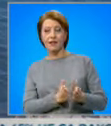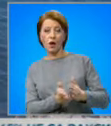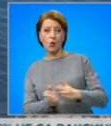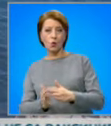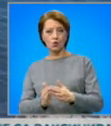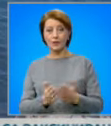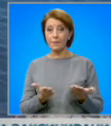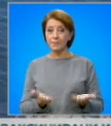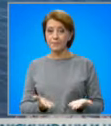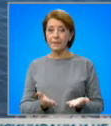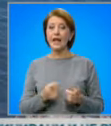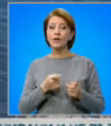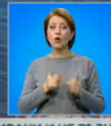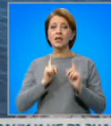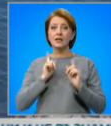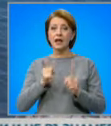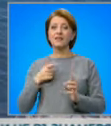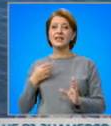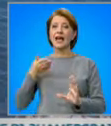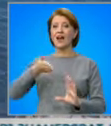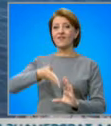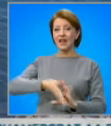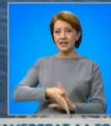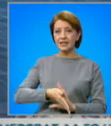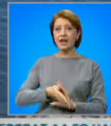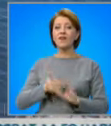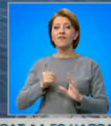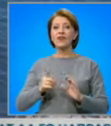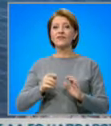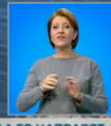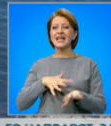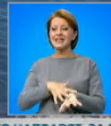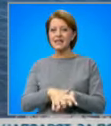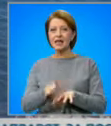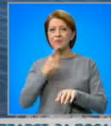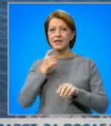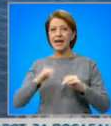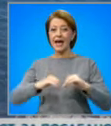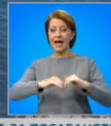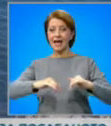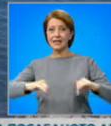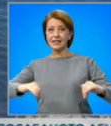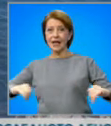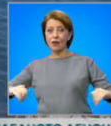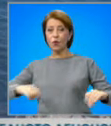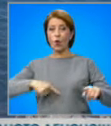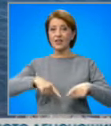при който е трябвало да наслезе в системата за разделно движение, като направи поворот,